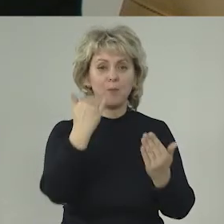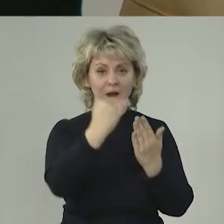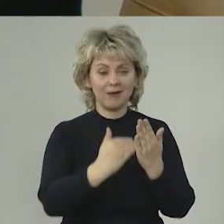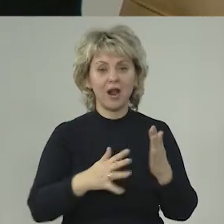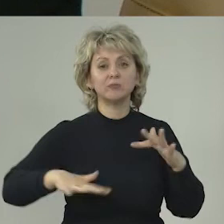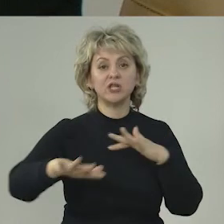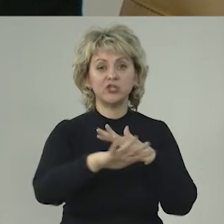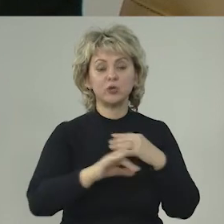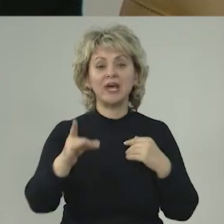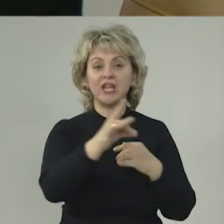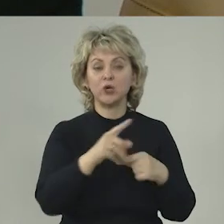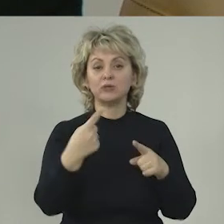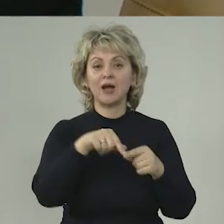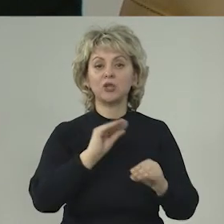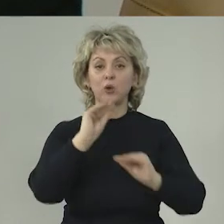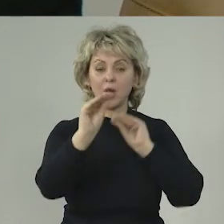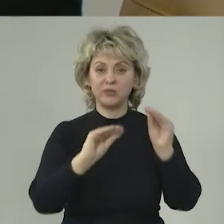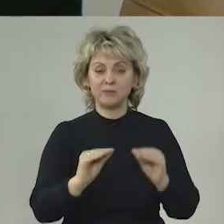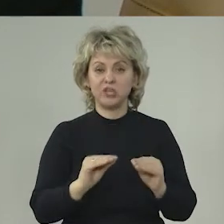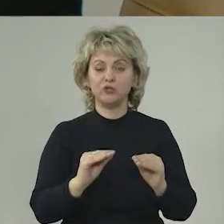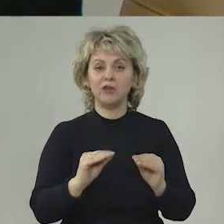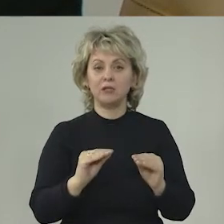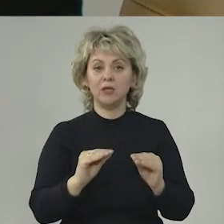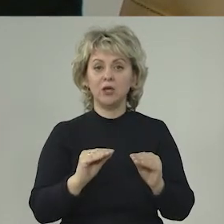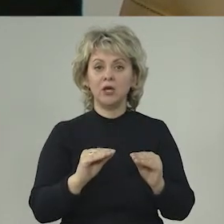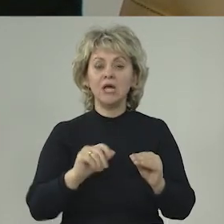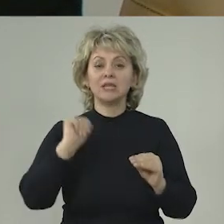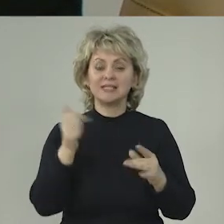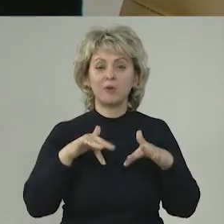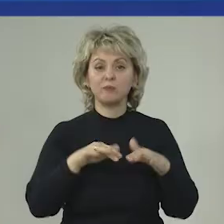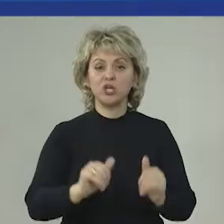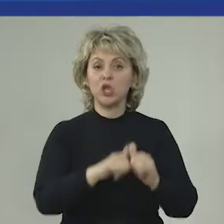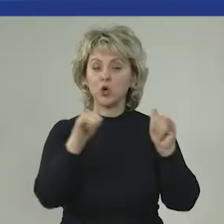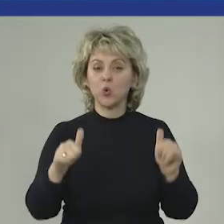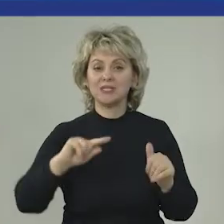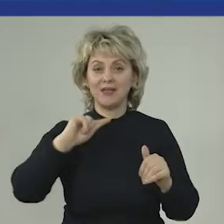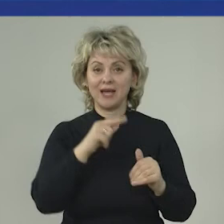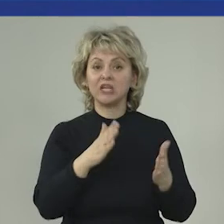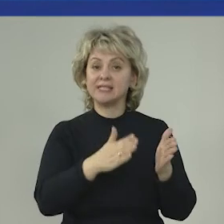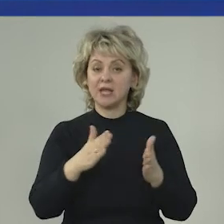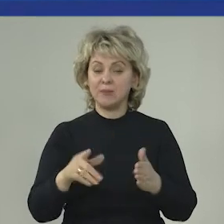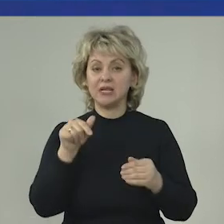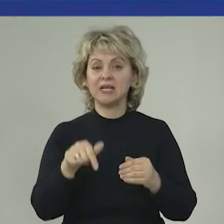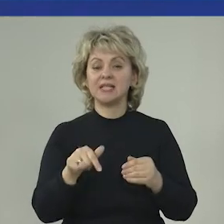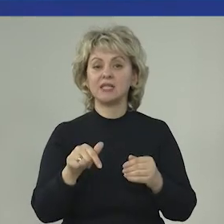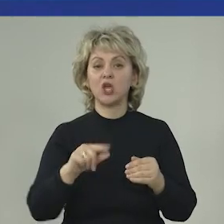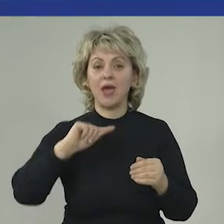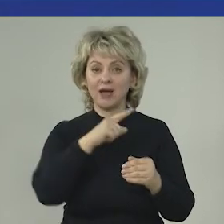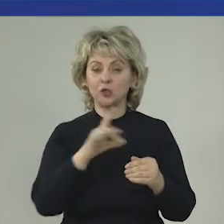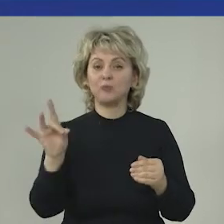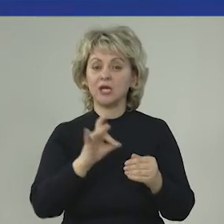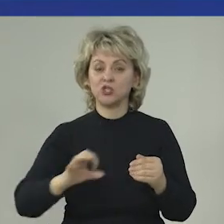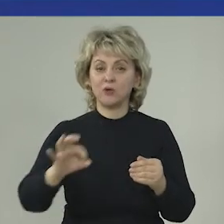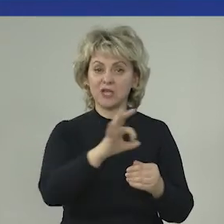ряда программ на территории региона, которые обеспечивают, на самом деле, рост экономики и стабильное состояние в